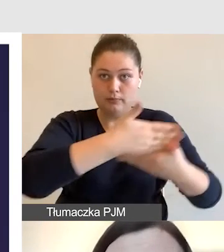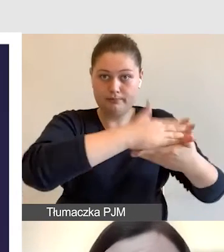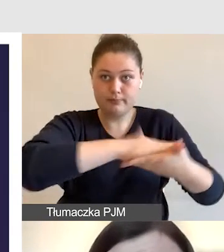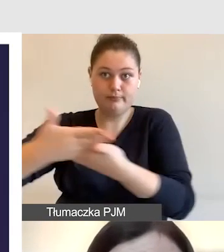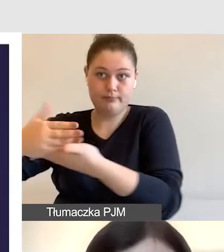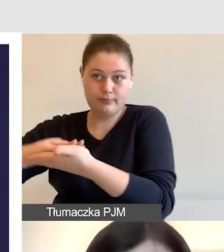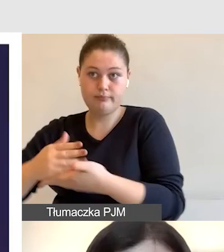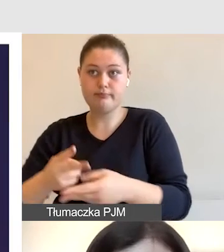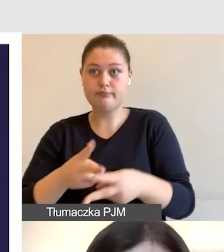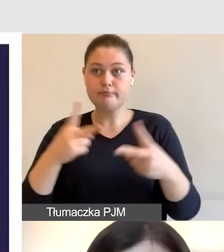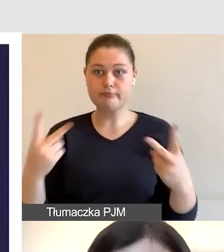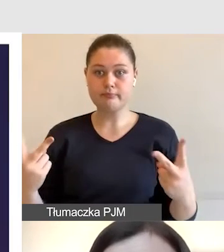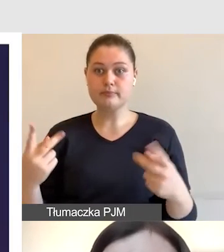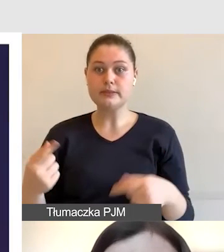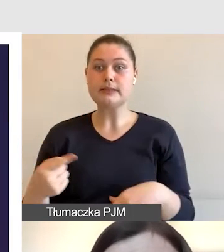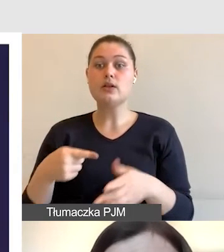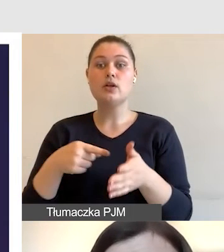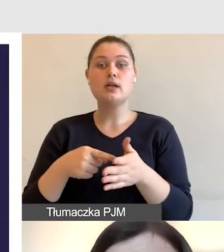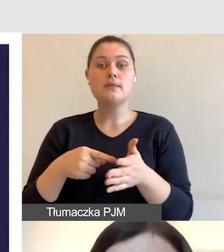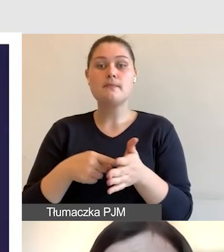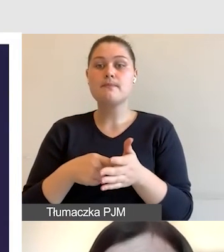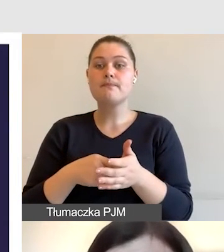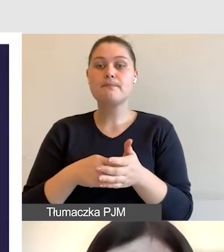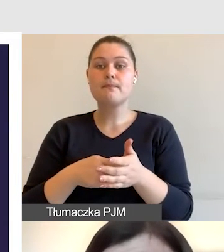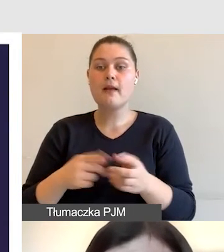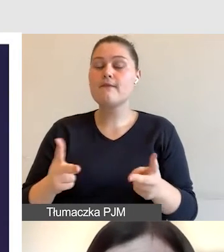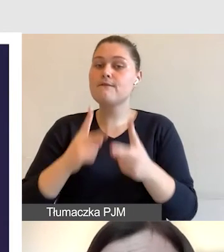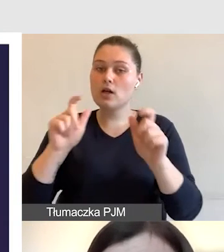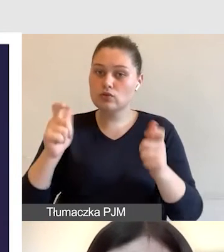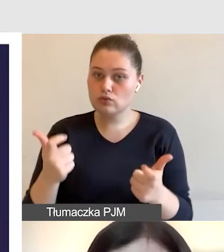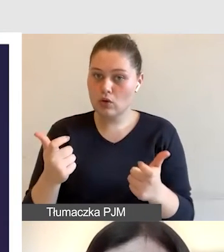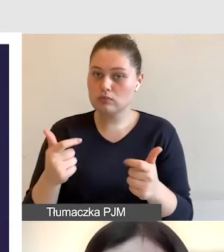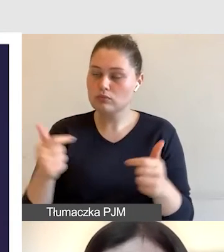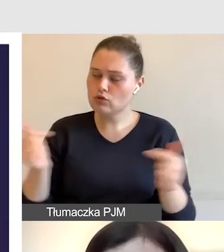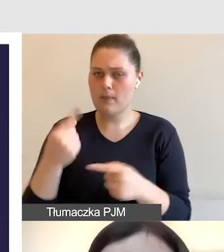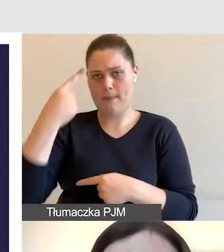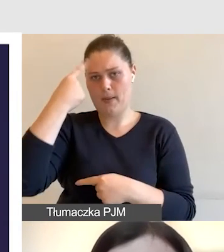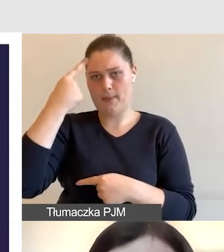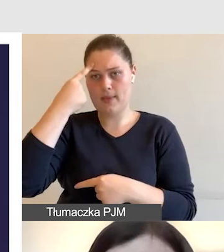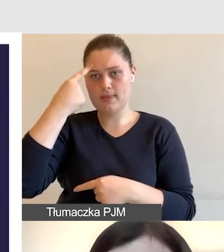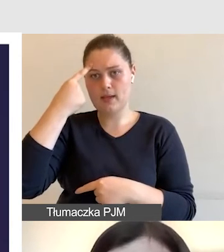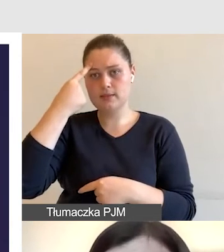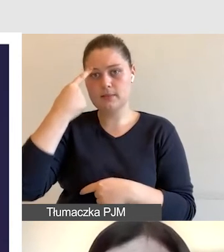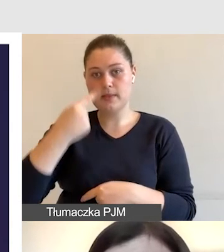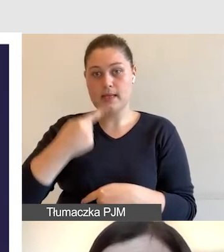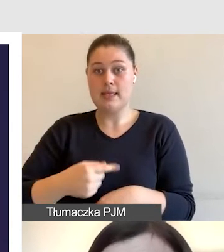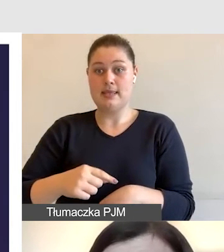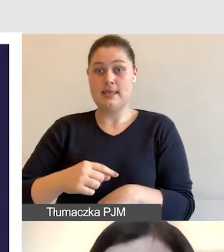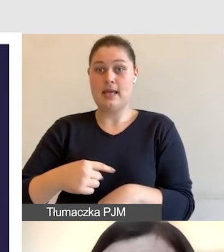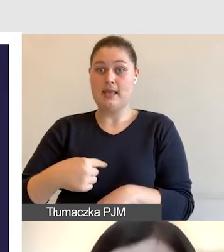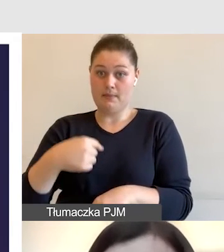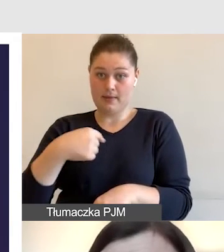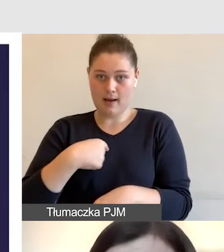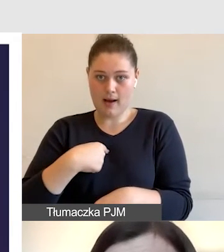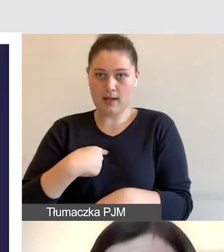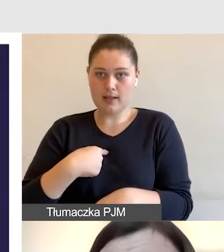nasz wygląd w Zoomie, naszego screenu jako prelegenta zawsze będzie inny niż